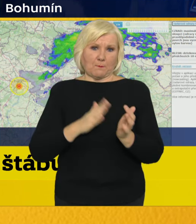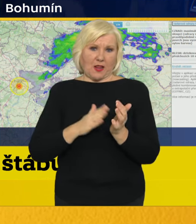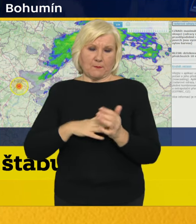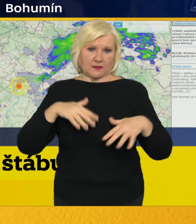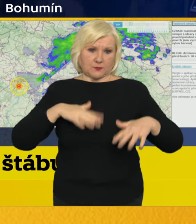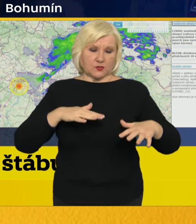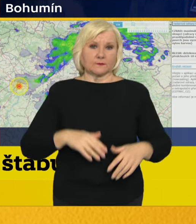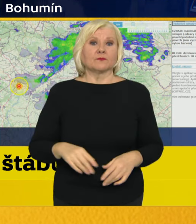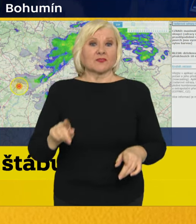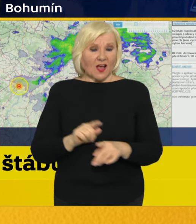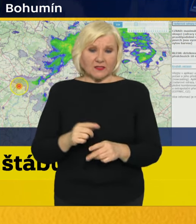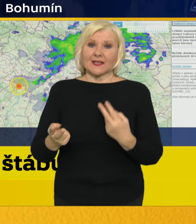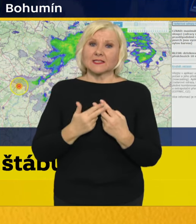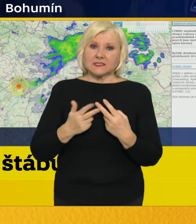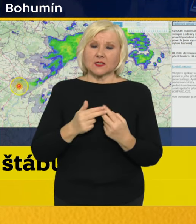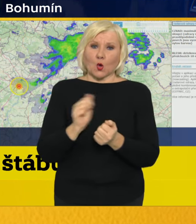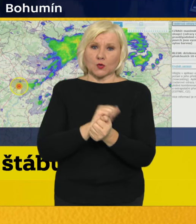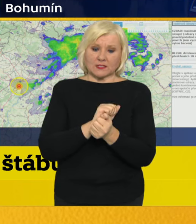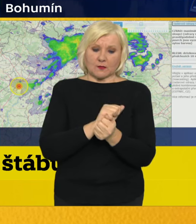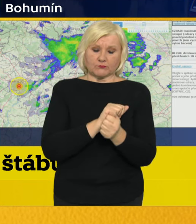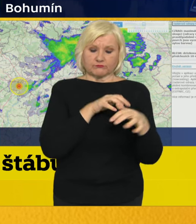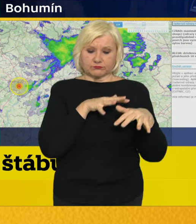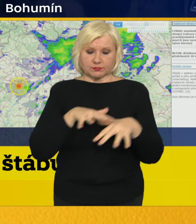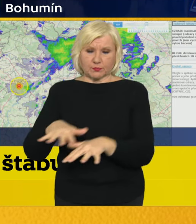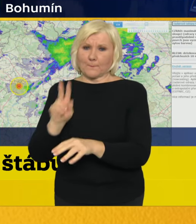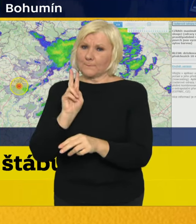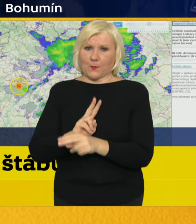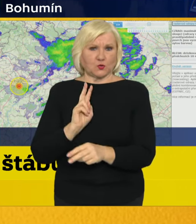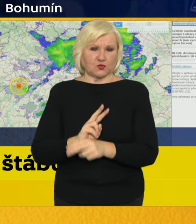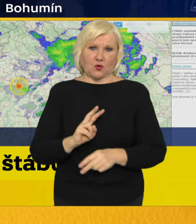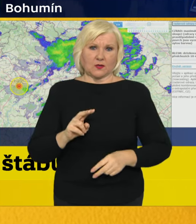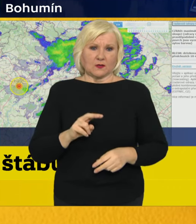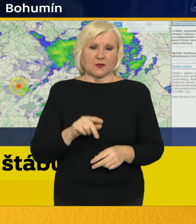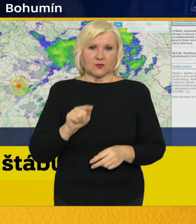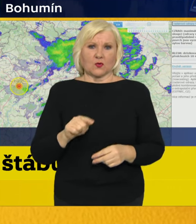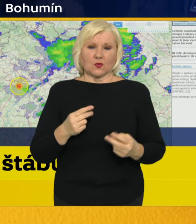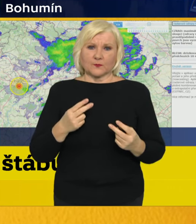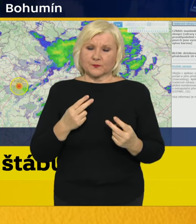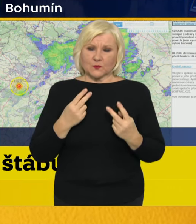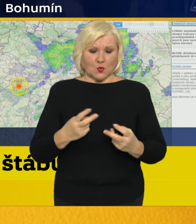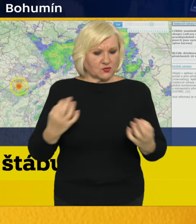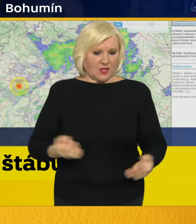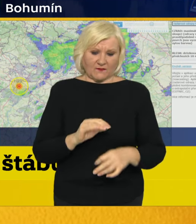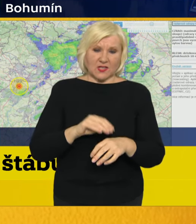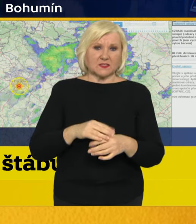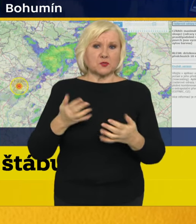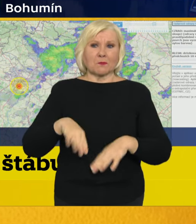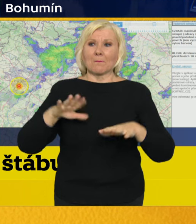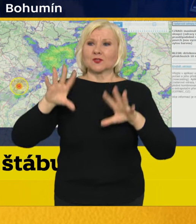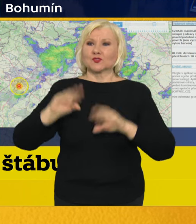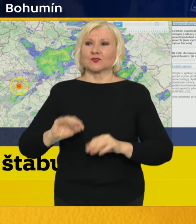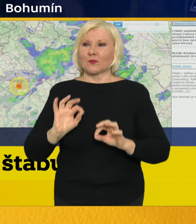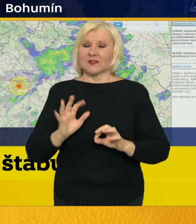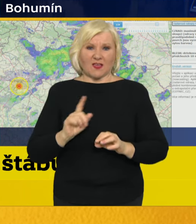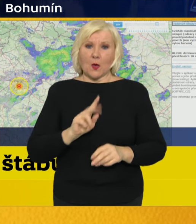Nadále hrozí sesuvý půdy. Chci na to upozornit. To je velmi důležitá věc, i když přestane pršet. Tyto sesuvý